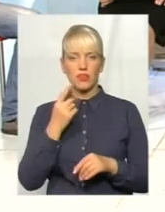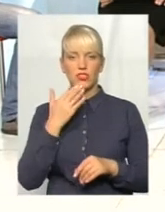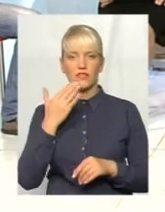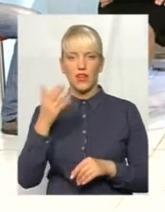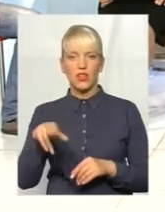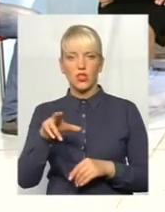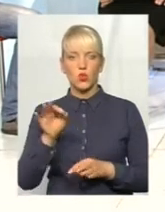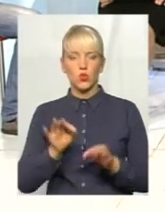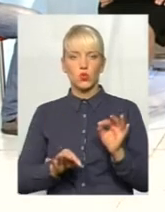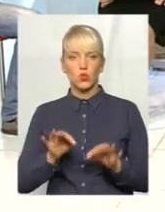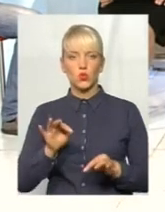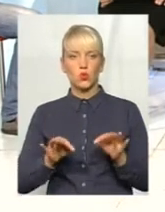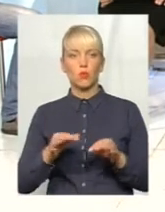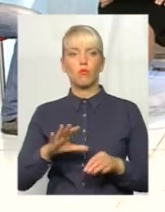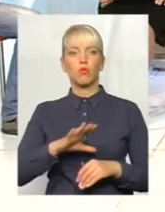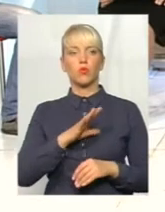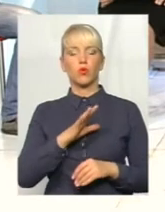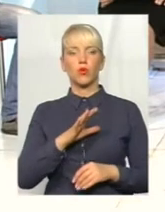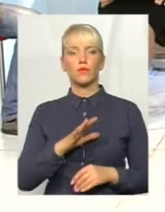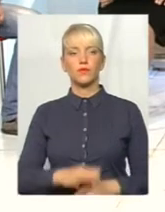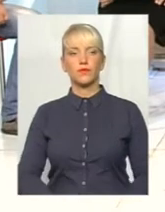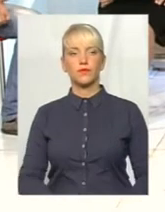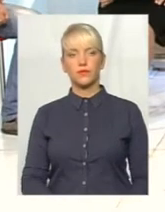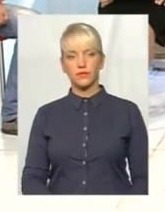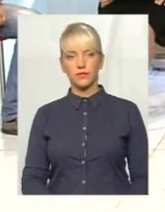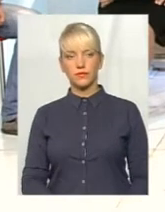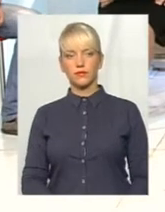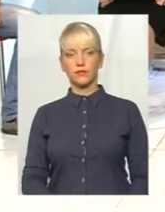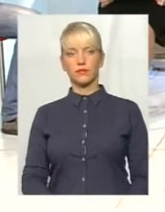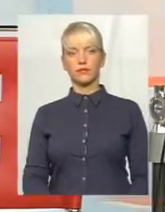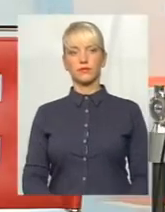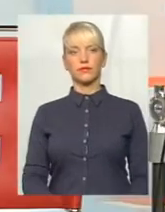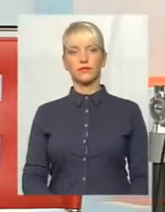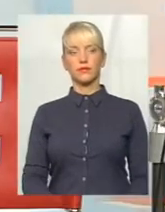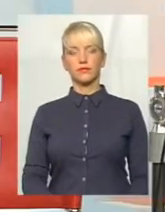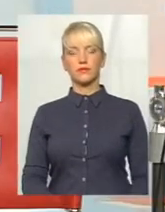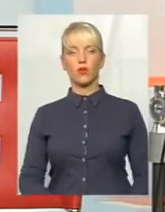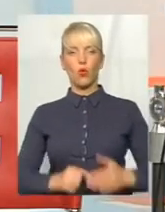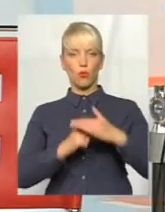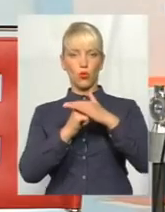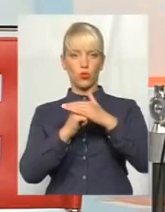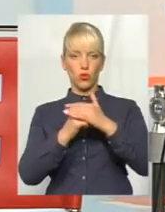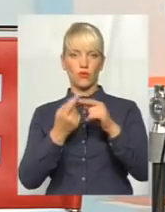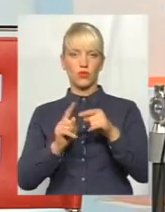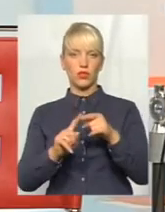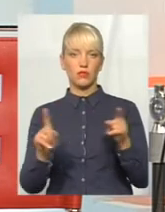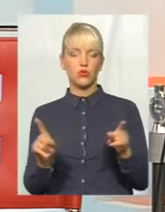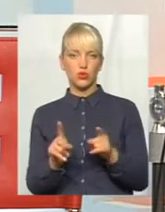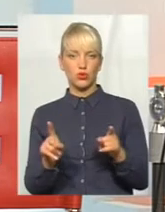суду було обґрунтовано тим, що